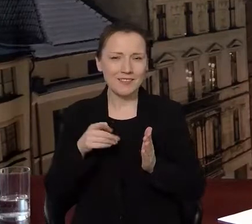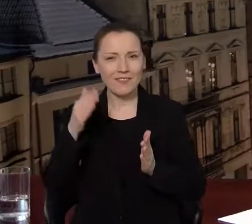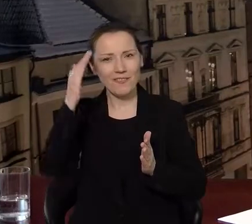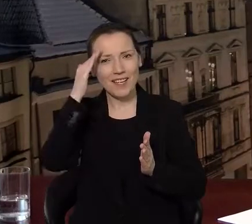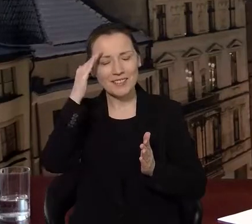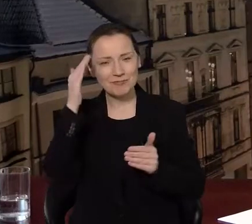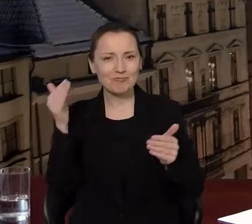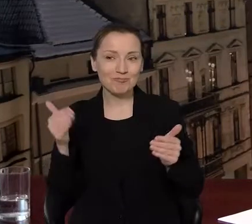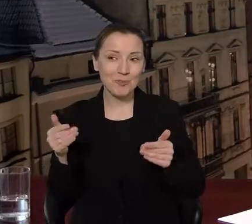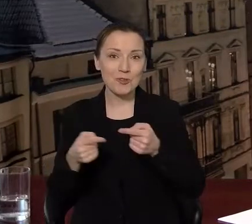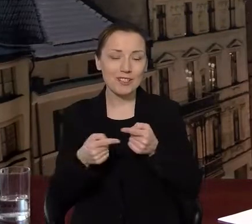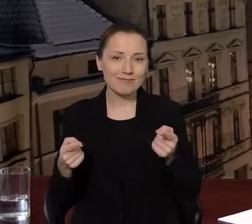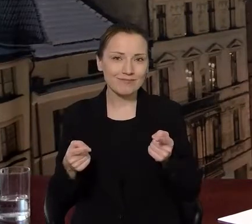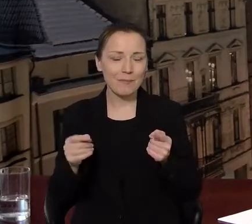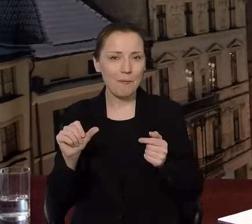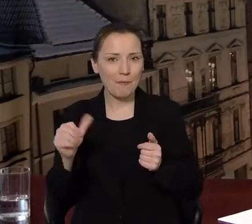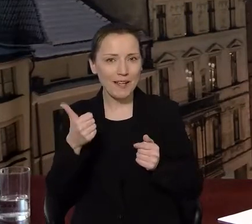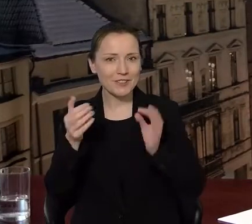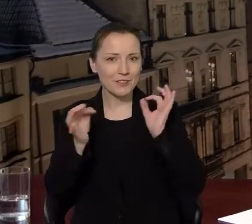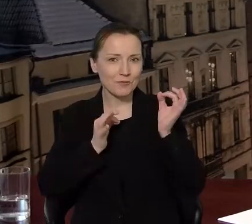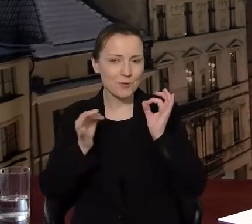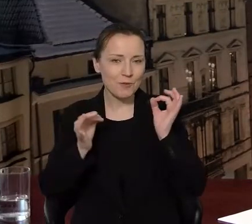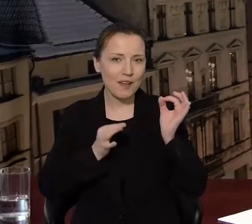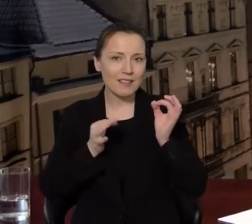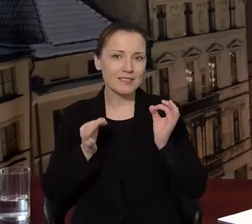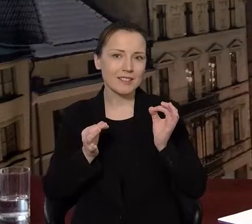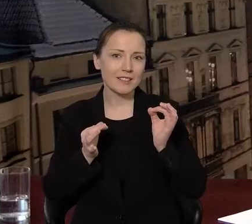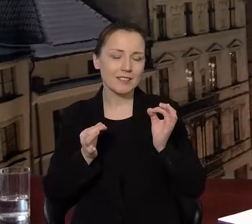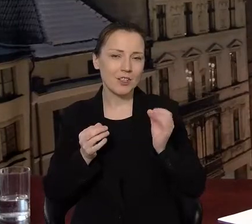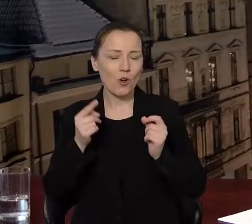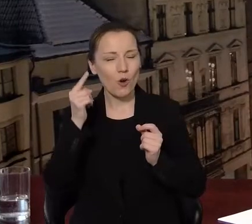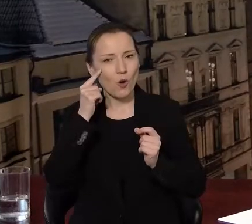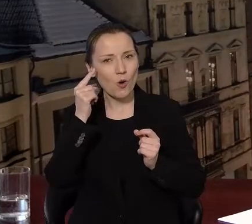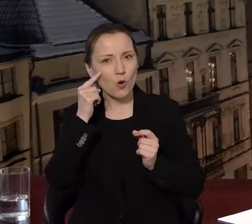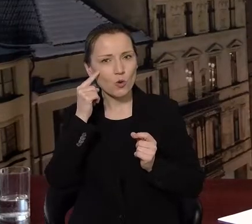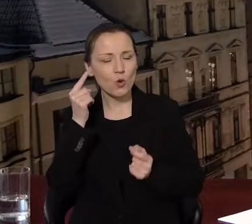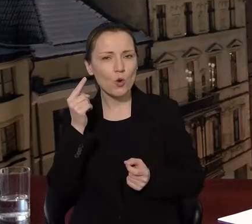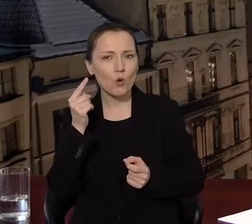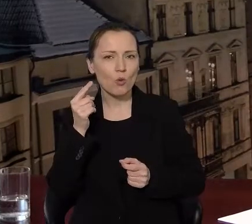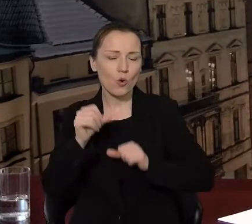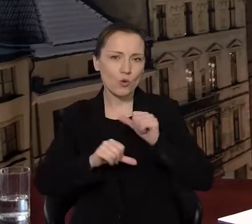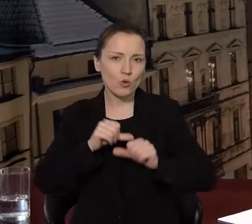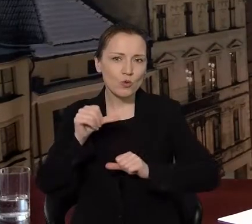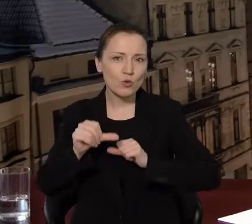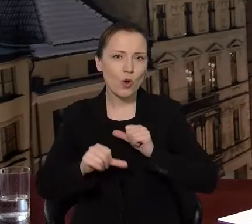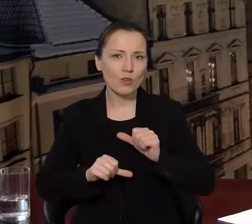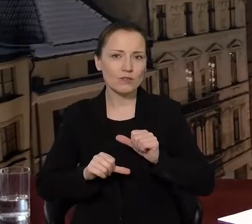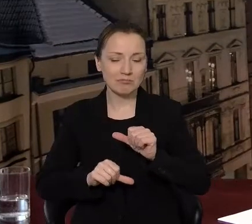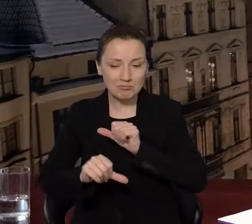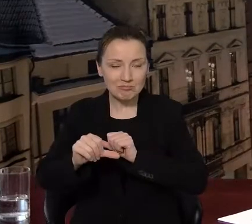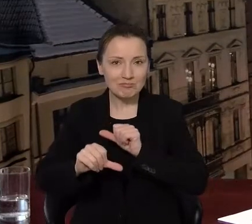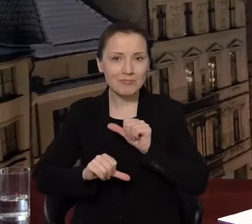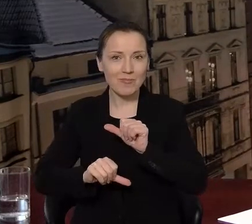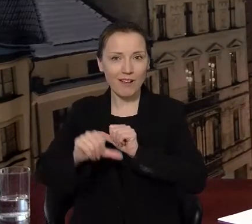powinien to być, pierwsze informacje powinny się pojawić w okolicach roku przed rocznicą,